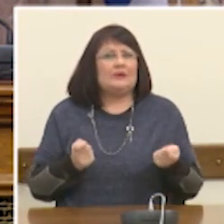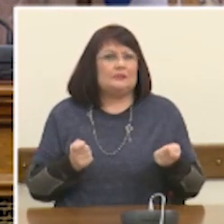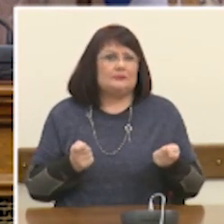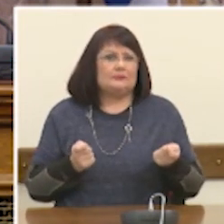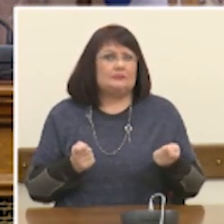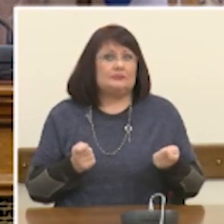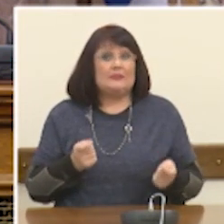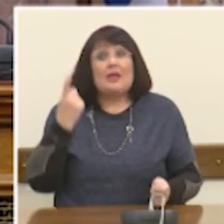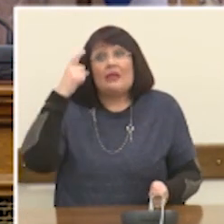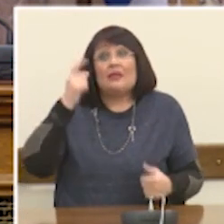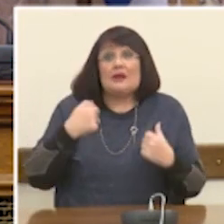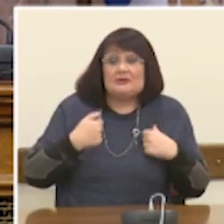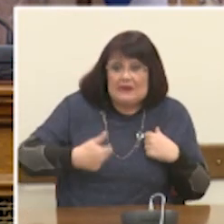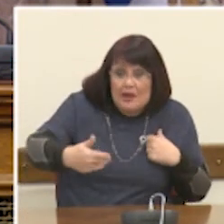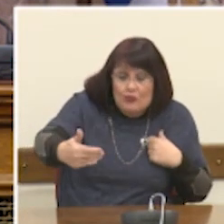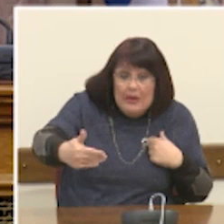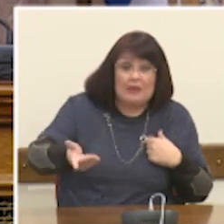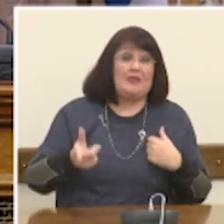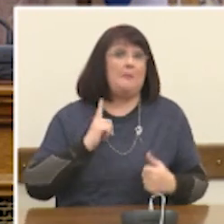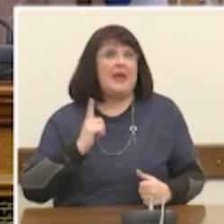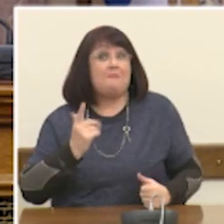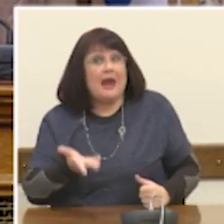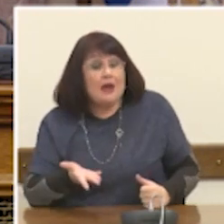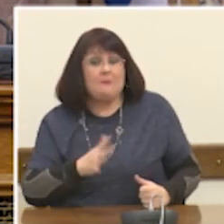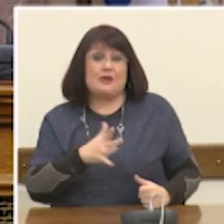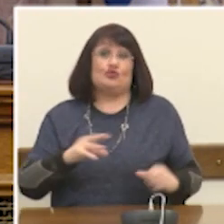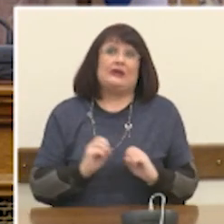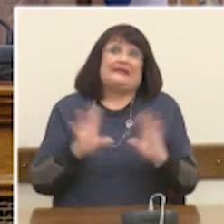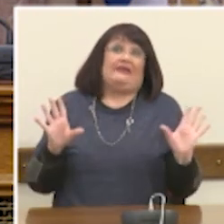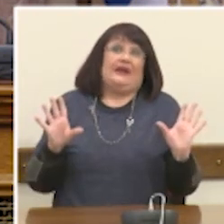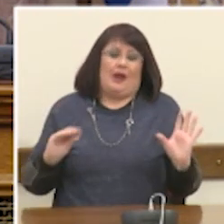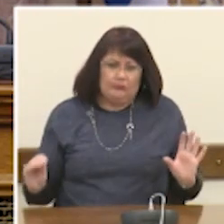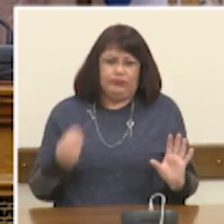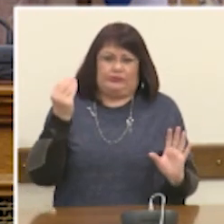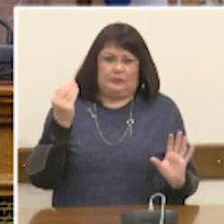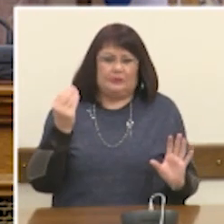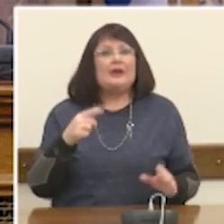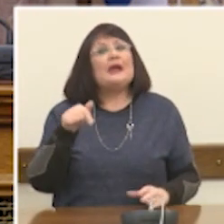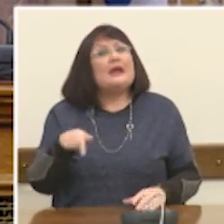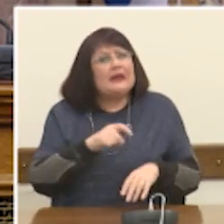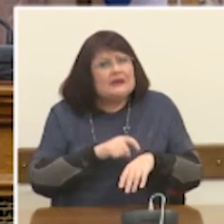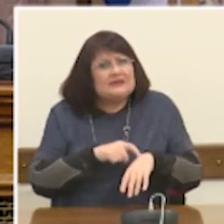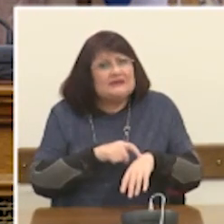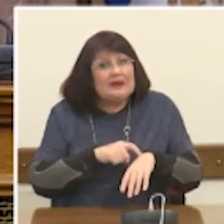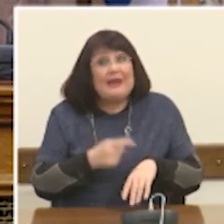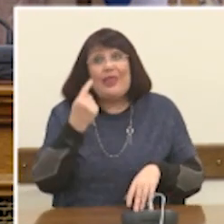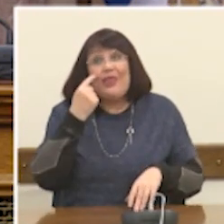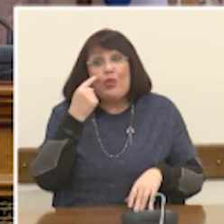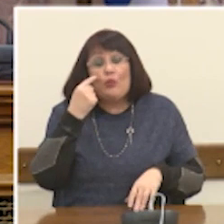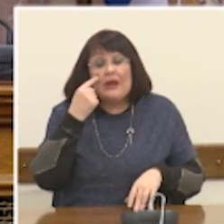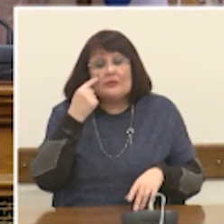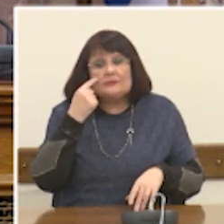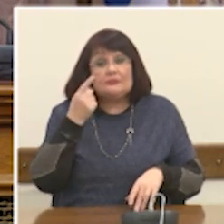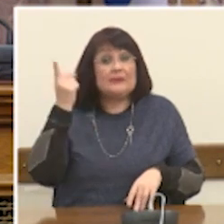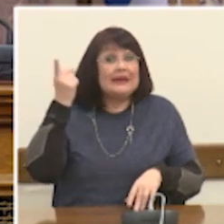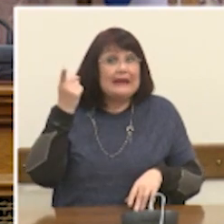προβλέψει, είτε μπορεί να μας ευθυνδιάσουν πλήρως. Και εκεί τελικά κρίνεται και θα κρίνεται και η